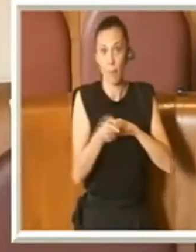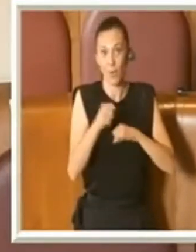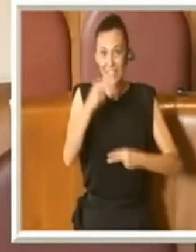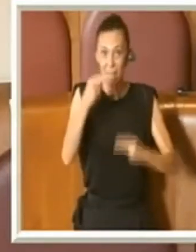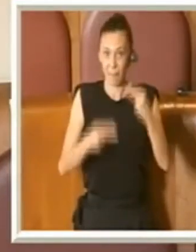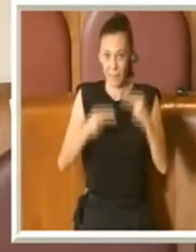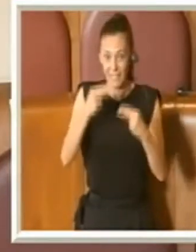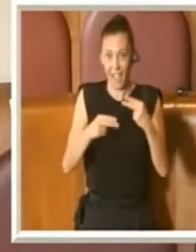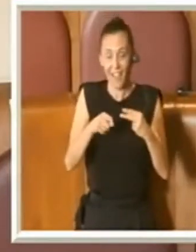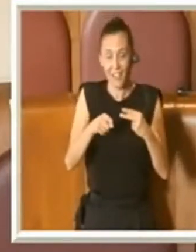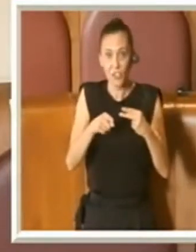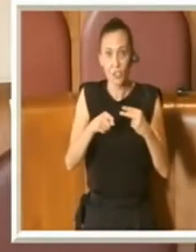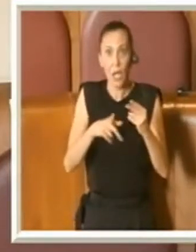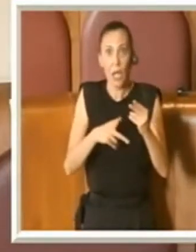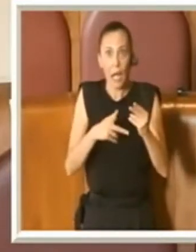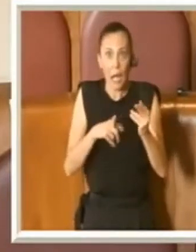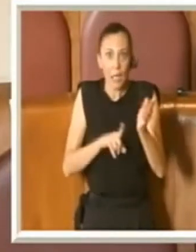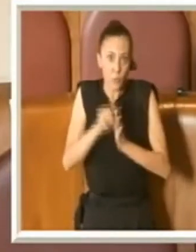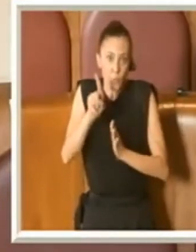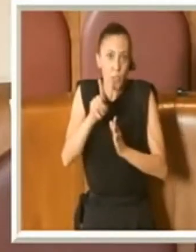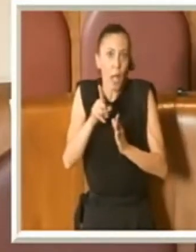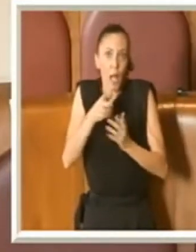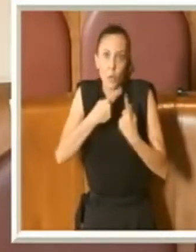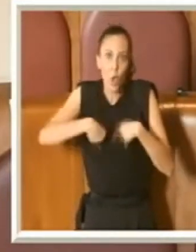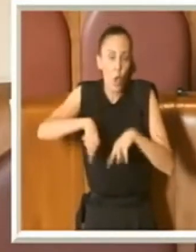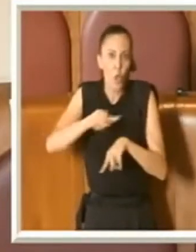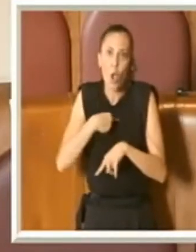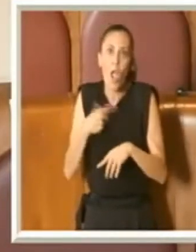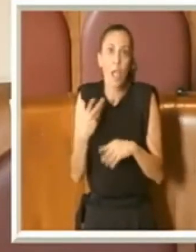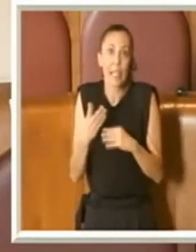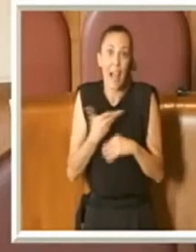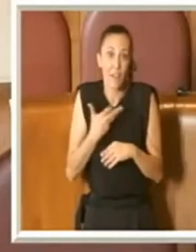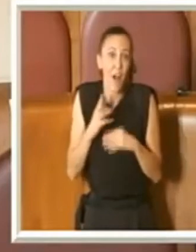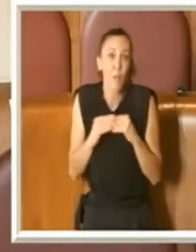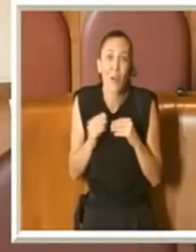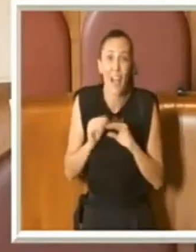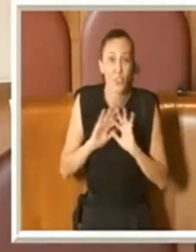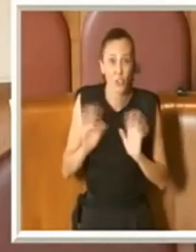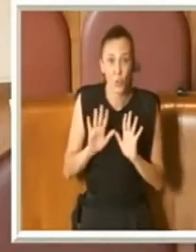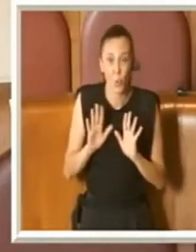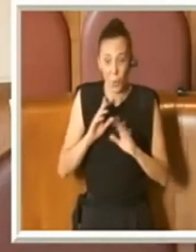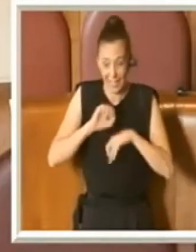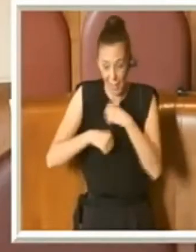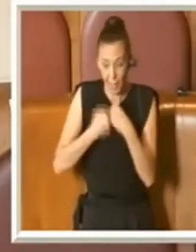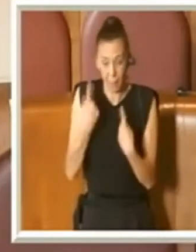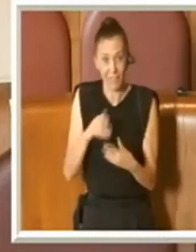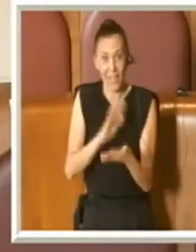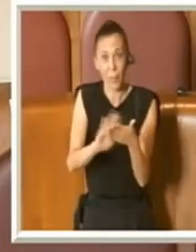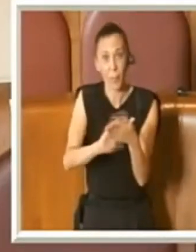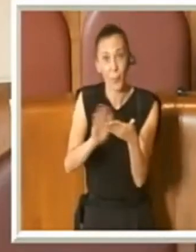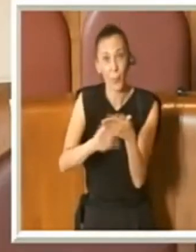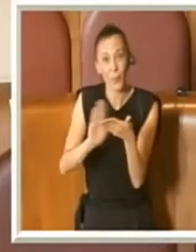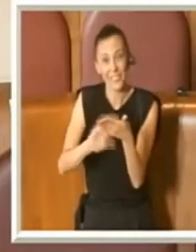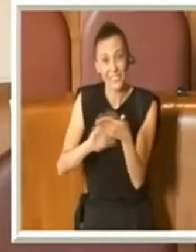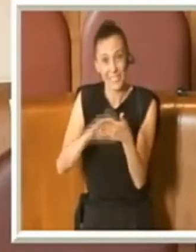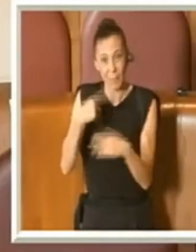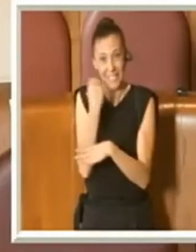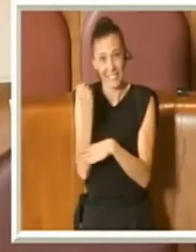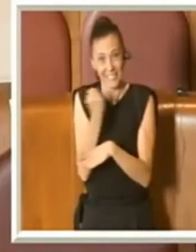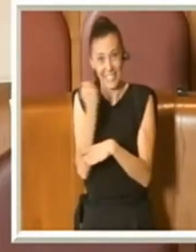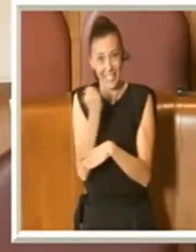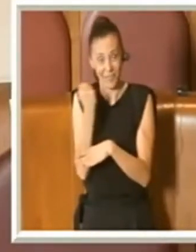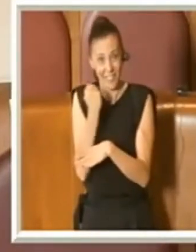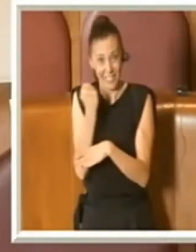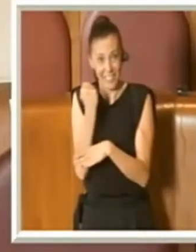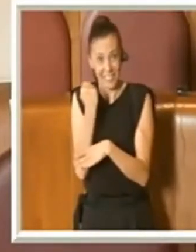ci ha dato ragione, perché era l'operazione che dovevamo fare per fare pulizia e far sì che il servizio possa